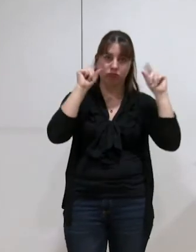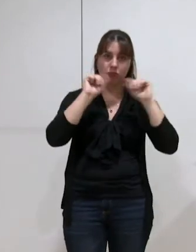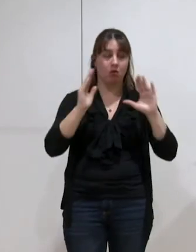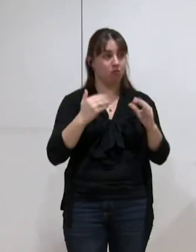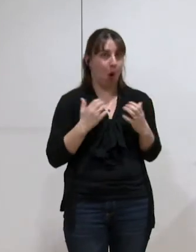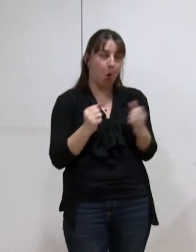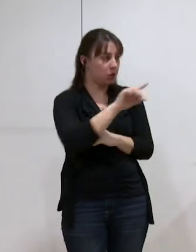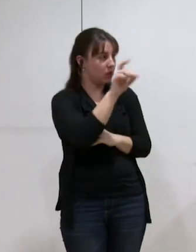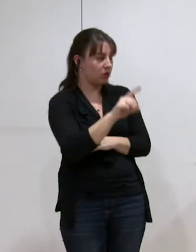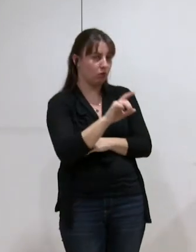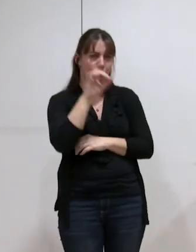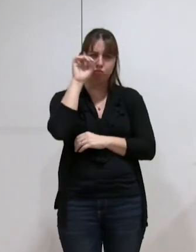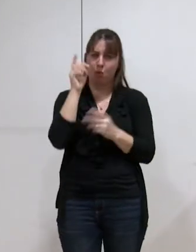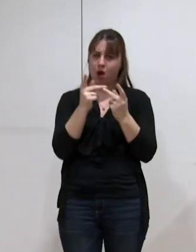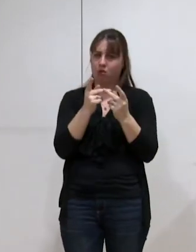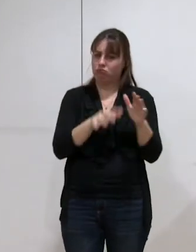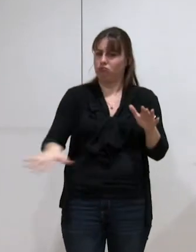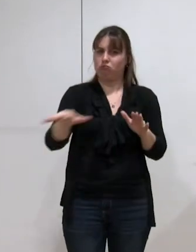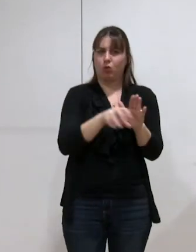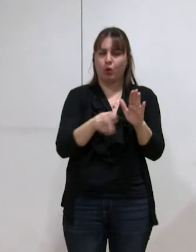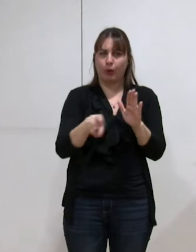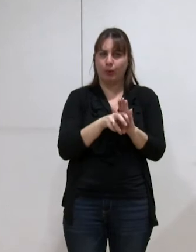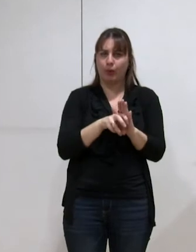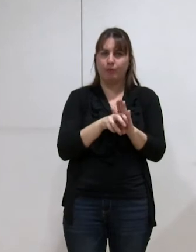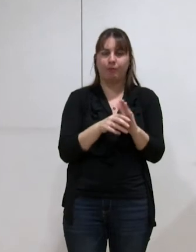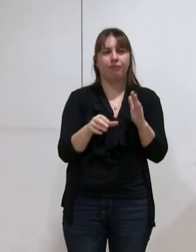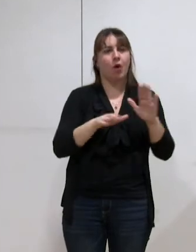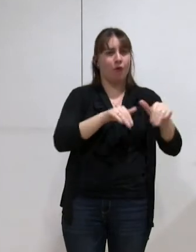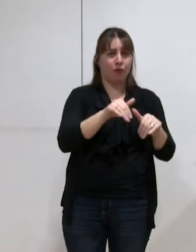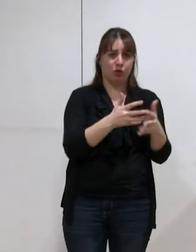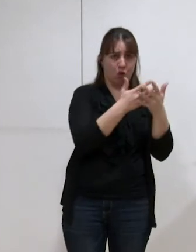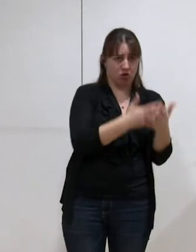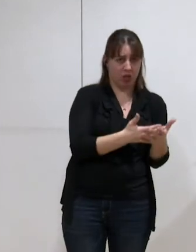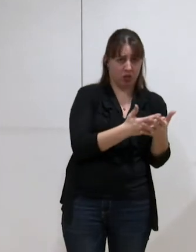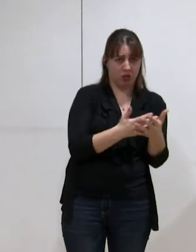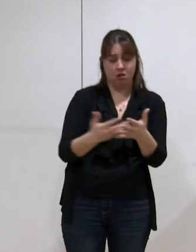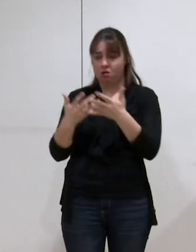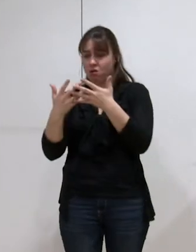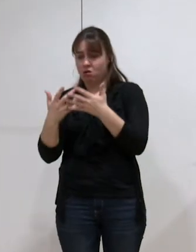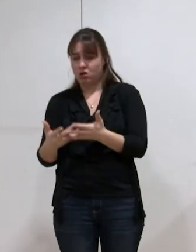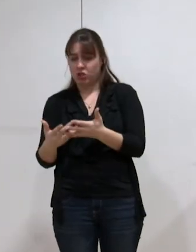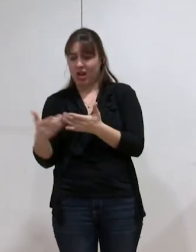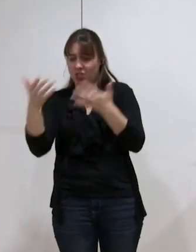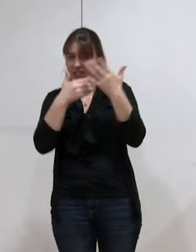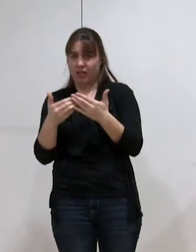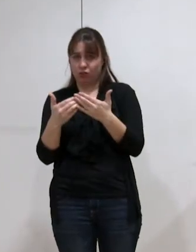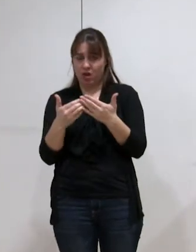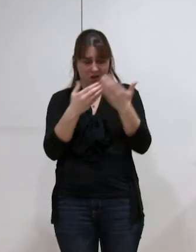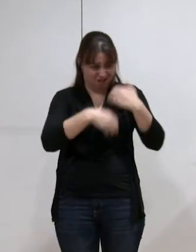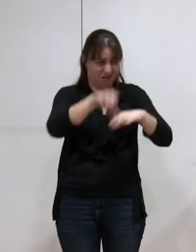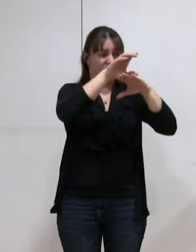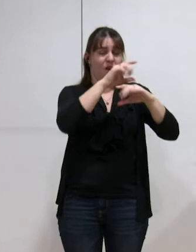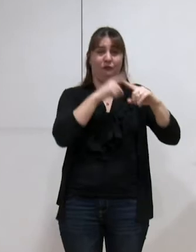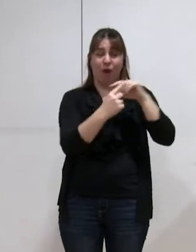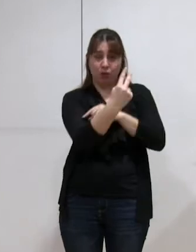comment se fait-il qu'à Grenoble, les charges de fonctionnement soient le double des charges calculées alors que dans